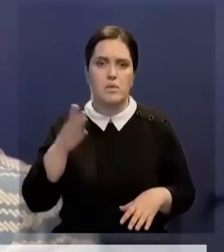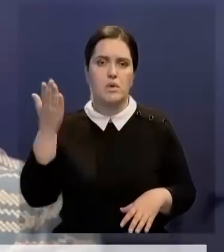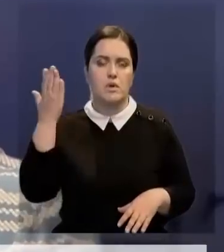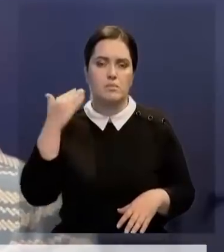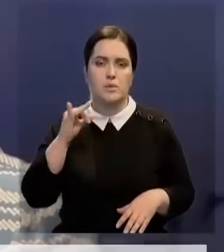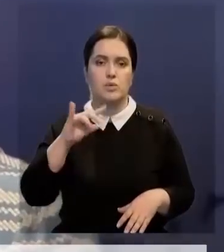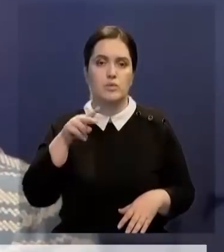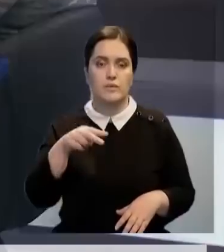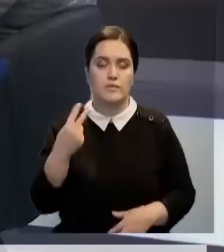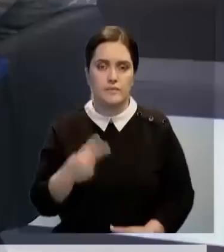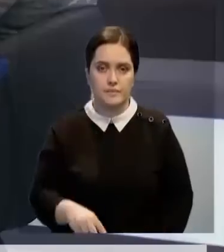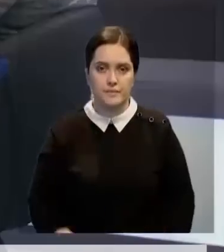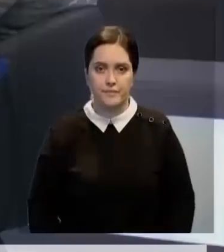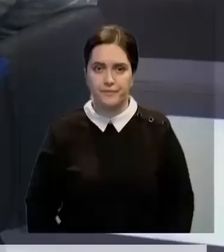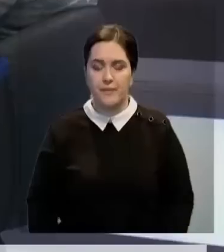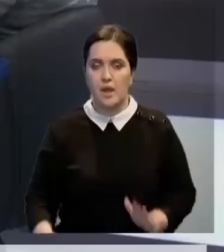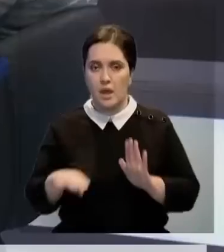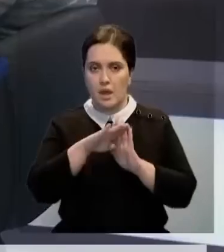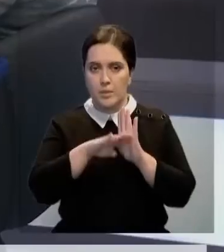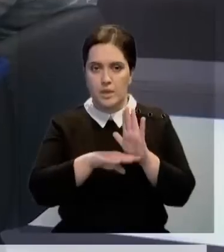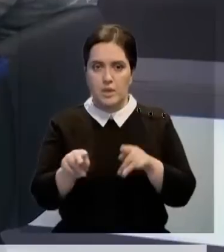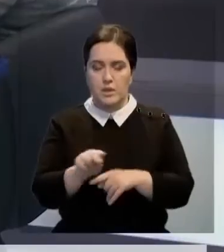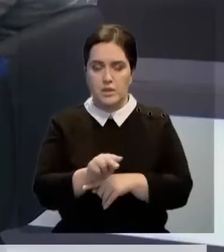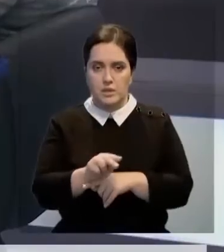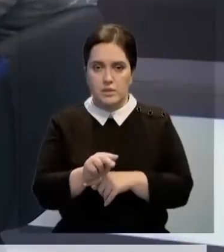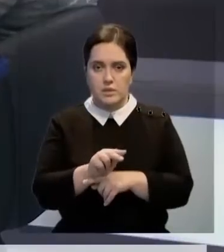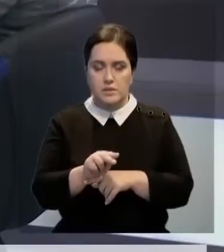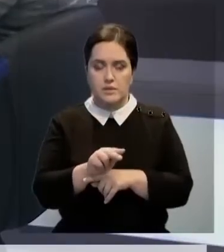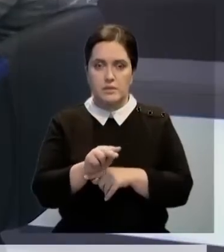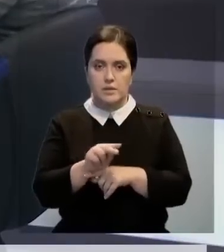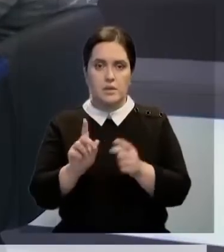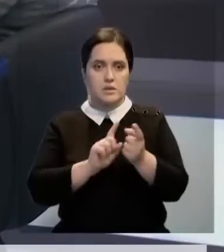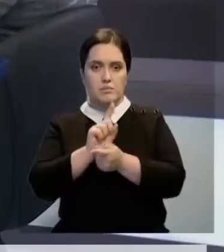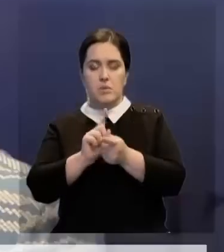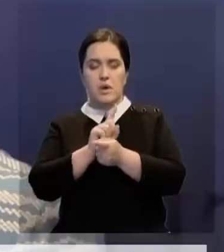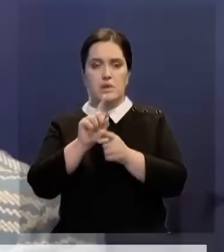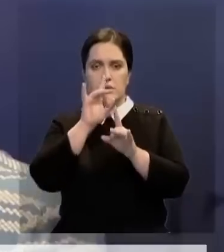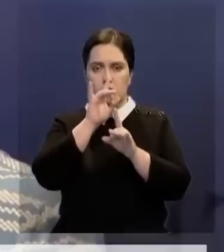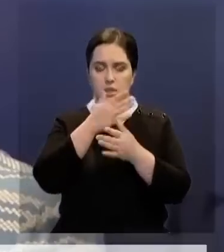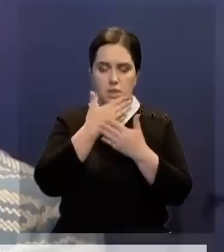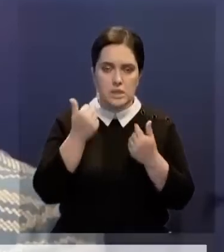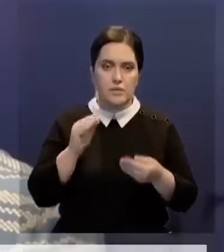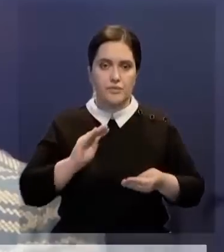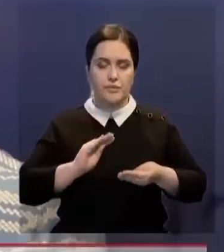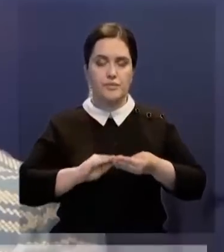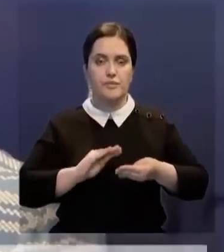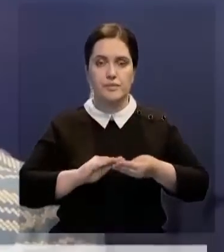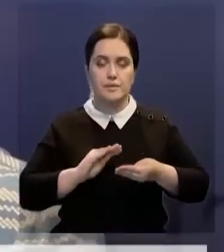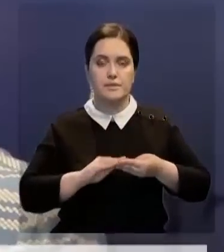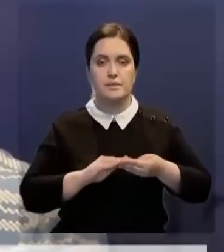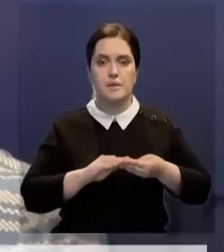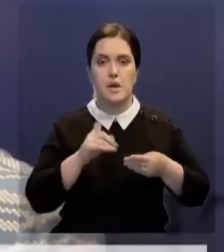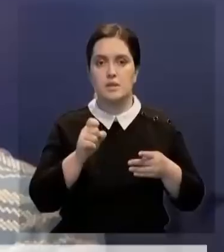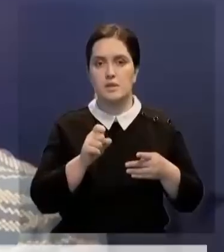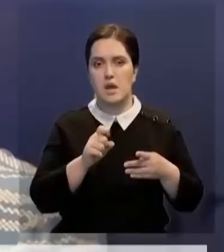в июне 2020 года. Протокол лечения сегодня таких особых изменений не претерпел, потому что за